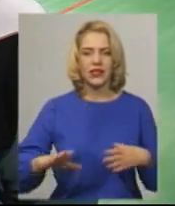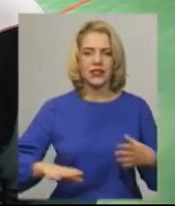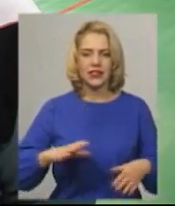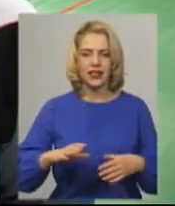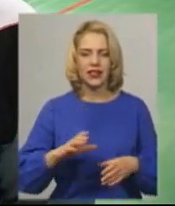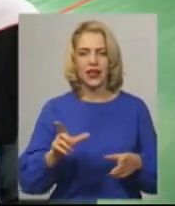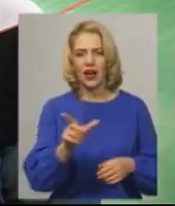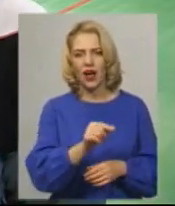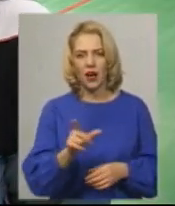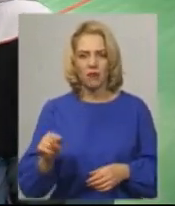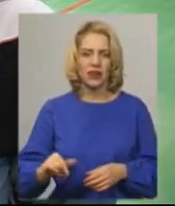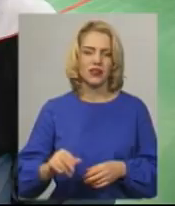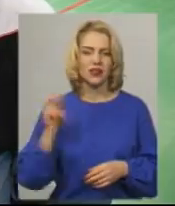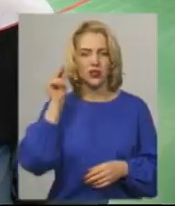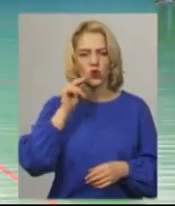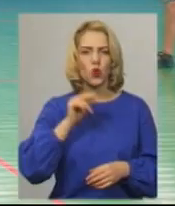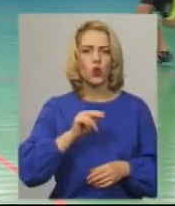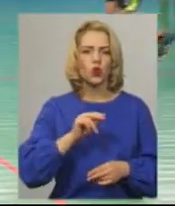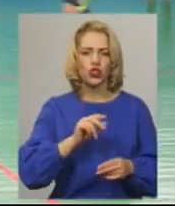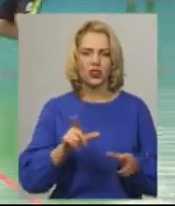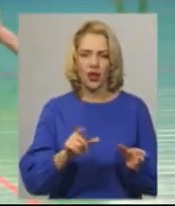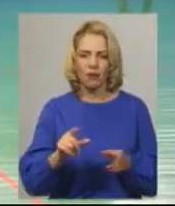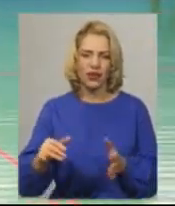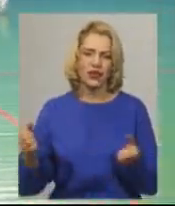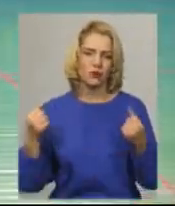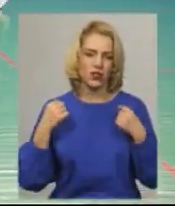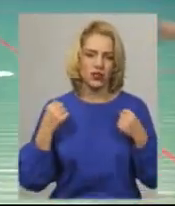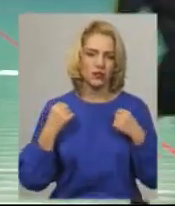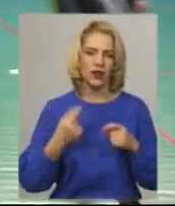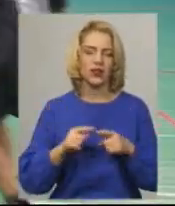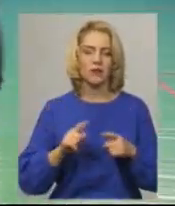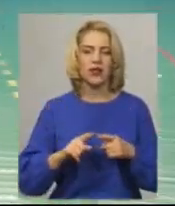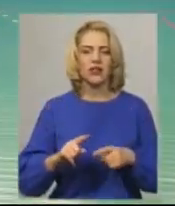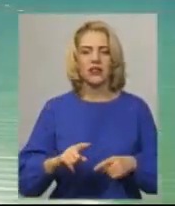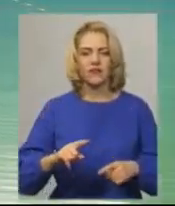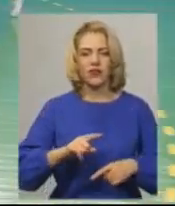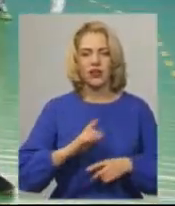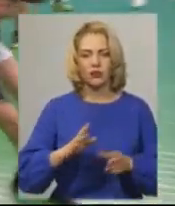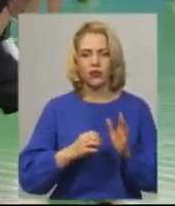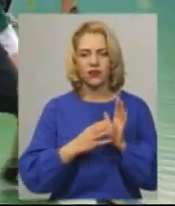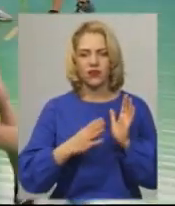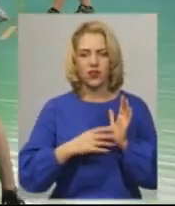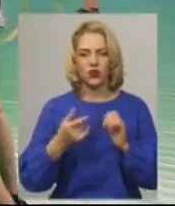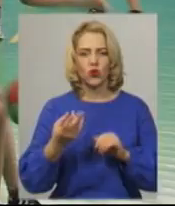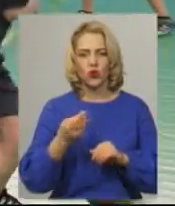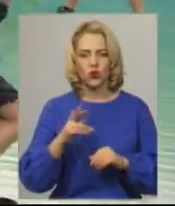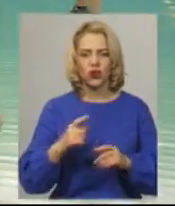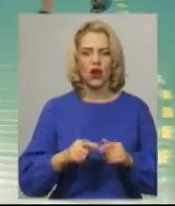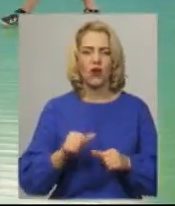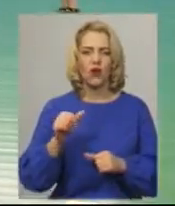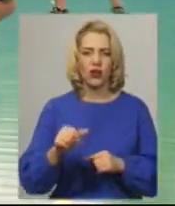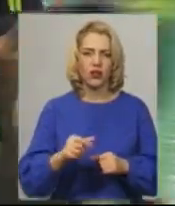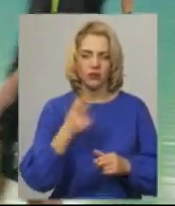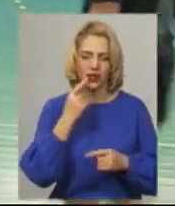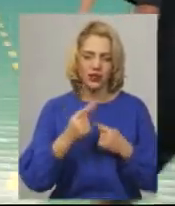з учнями, з спортсменами. Фінал відкритого міського турніру Занбулу відбудеться 14 грудня. Окрім традиційних грамоти і